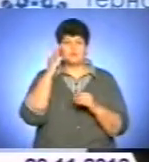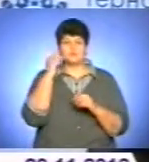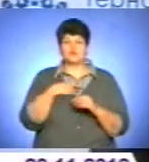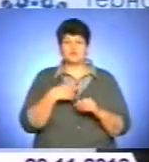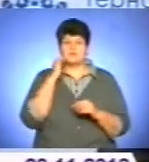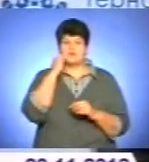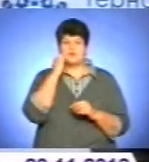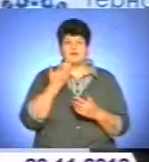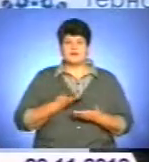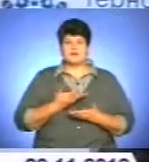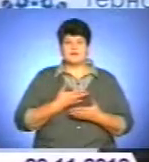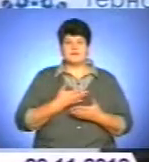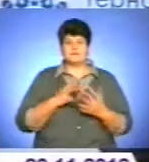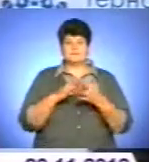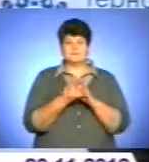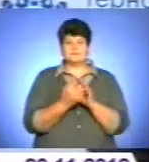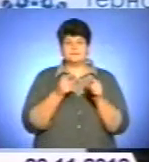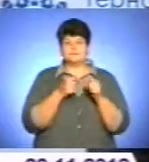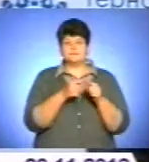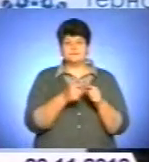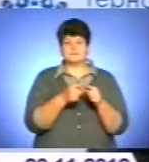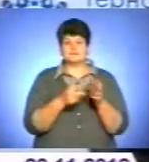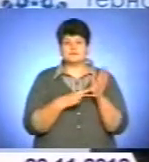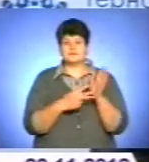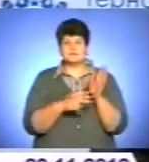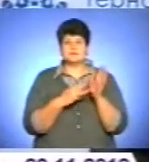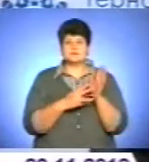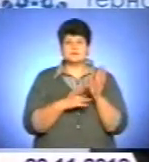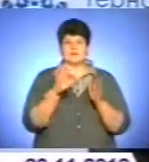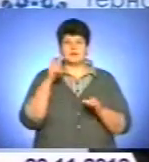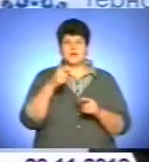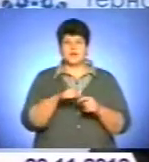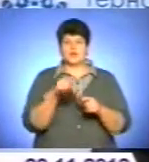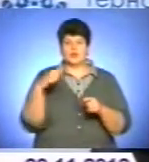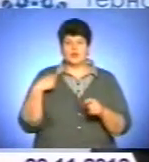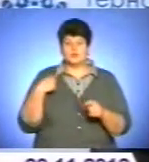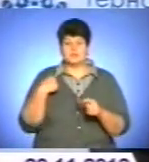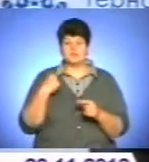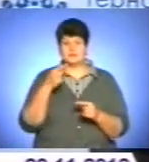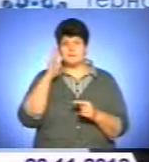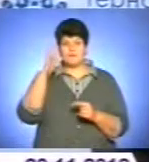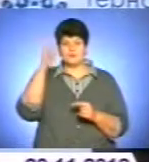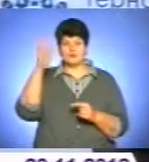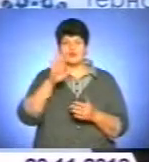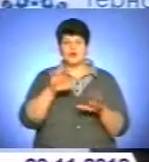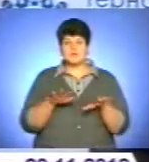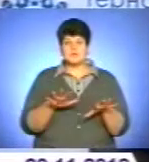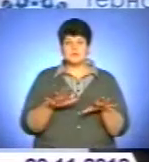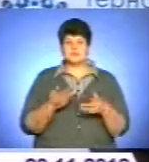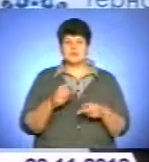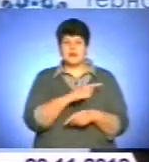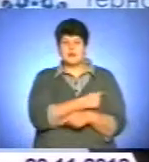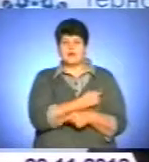хуторі, яка, можливо, 70-80 кілометрів від цього майбутнього місця розташування лікарні,